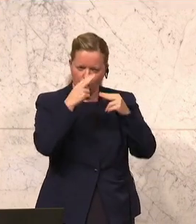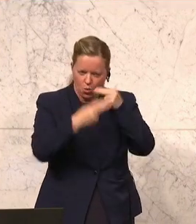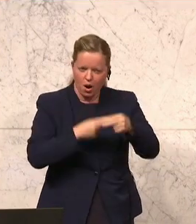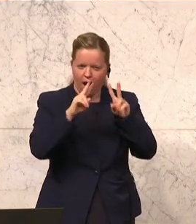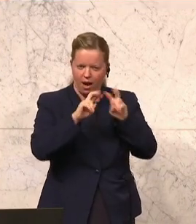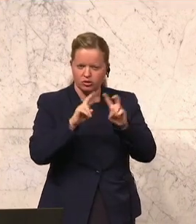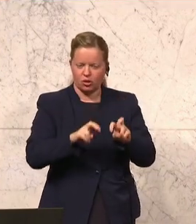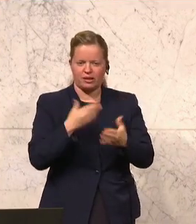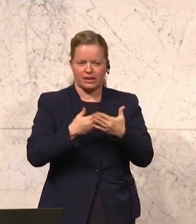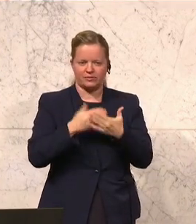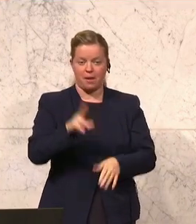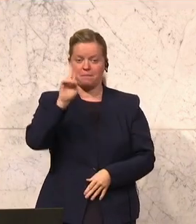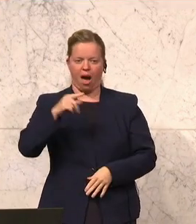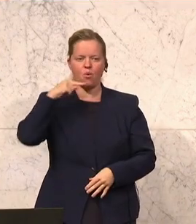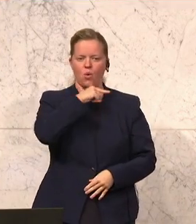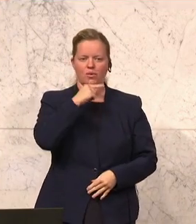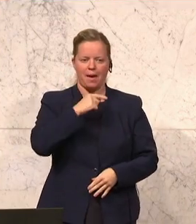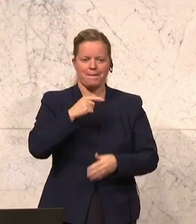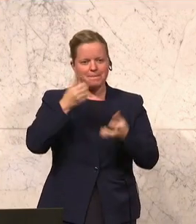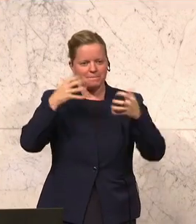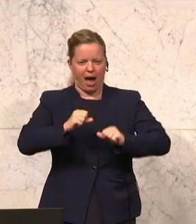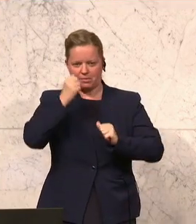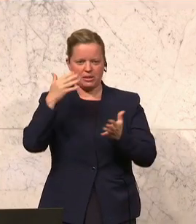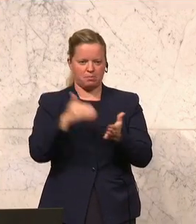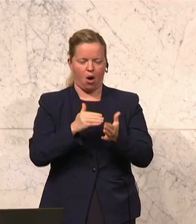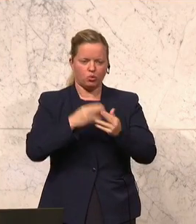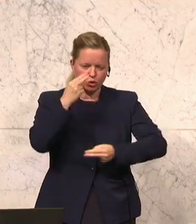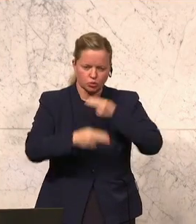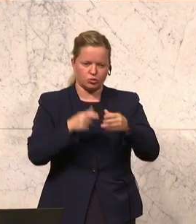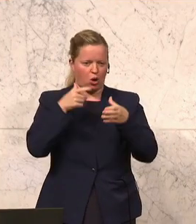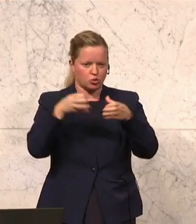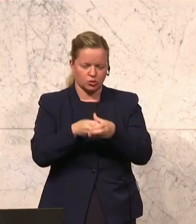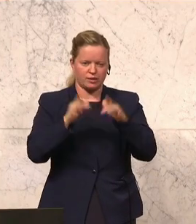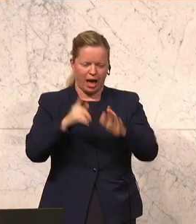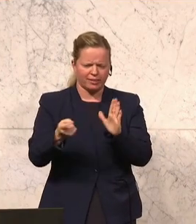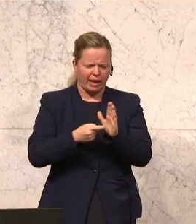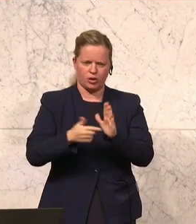deshalb, dieser blau-rote Machtmissbrauchs-Untersuchungsausschuss ist dringend notwendig.